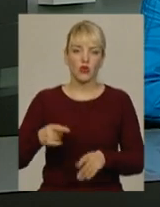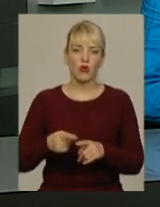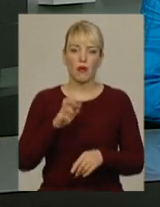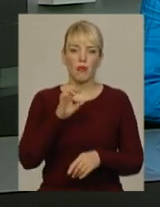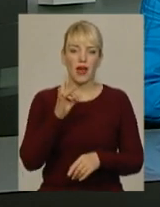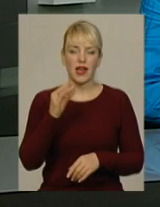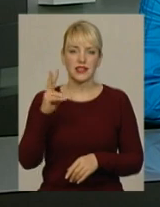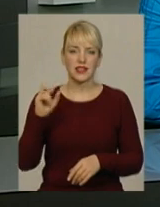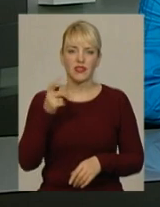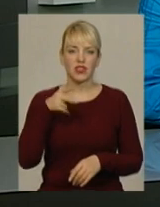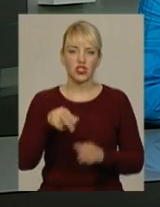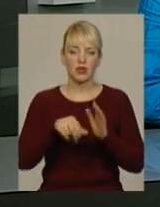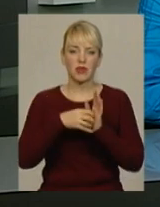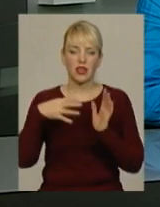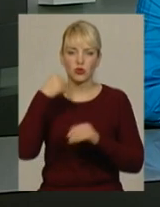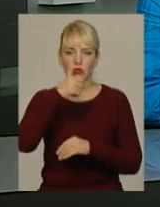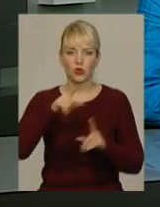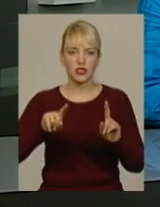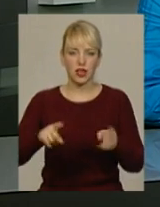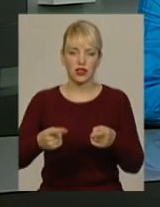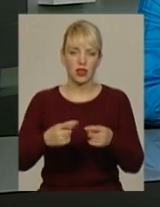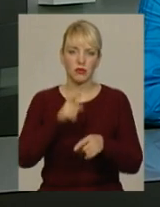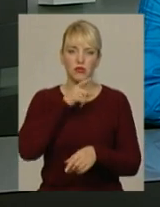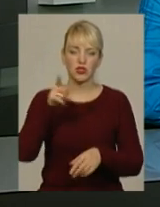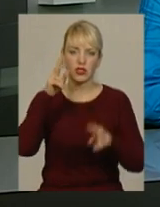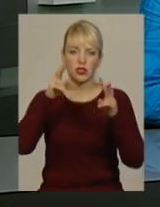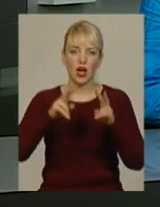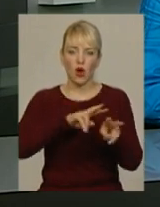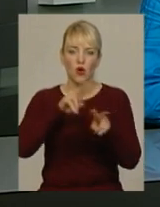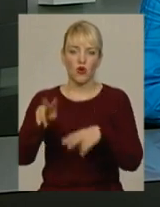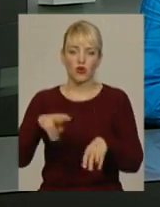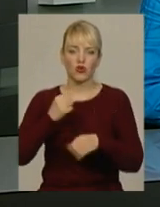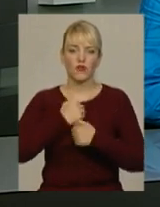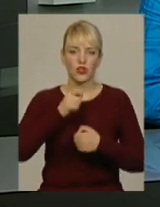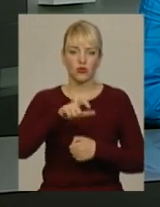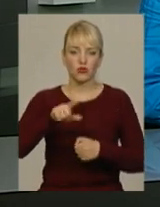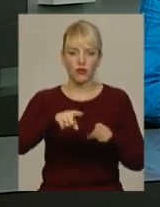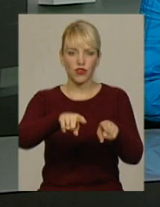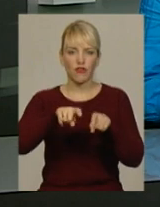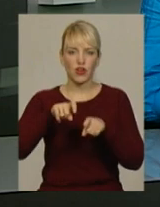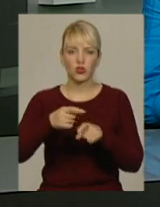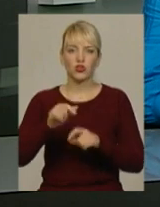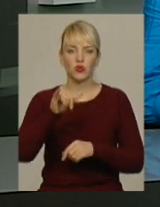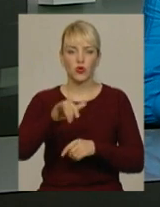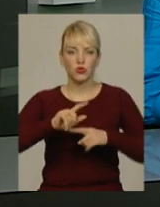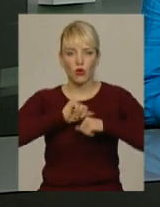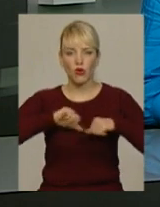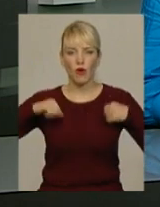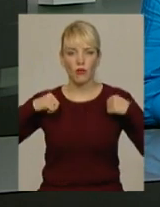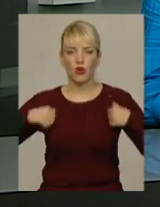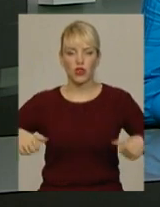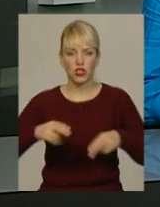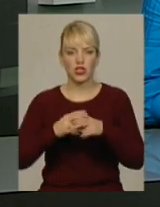Попаснянському районі Луганської області. Під час огляду українські військові вилучили у чоловіка бронежилет з амуніцією,